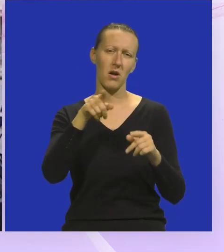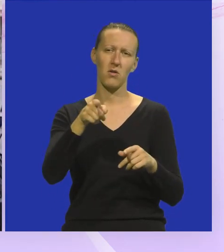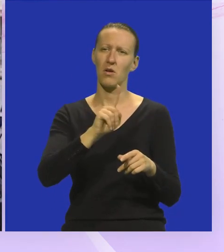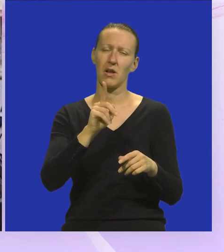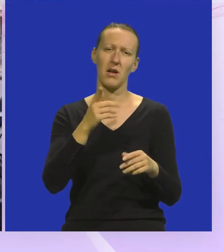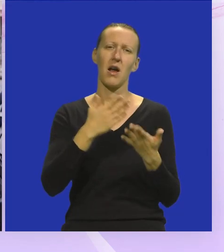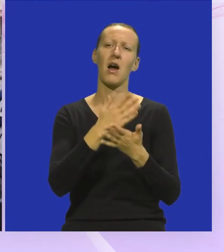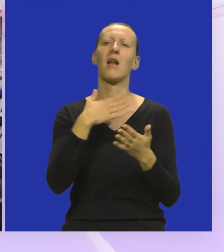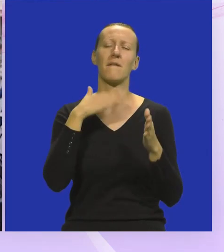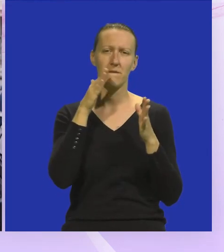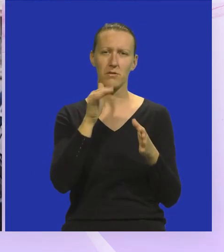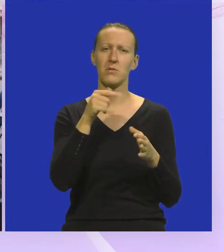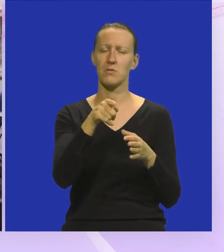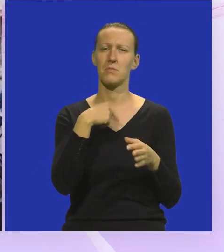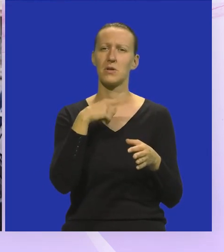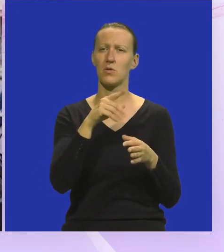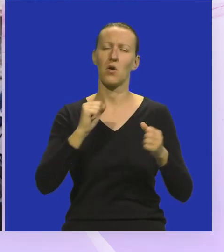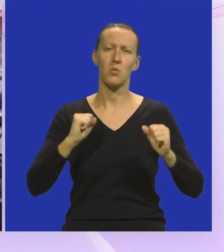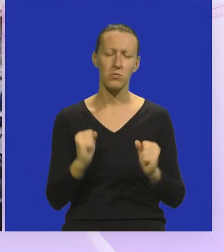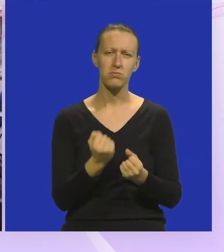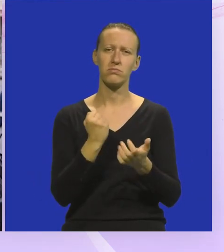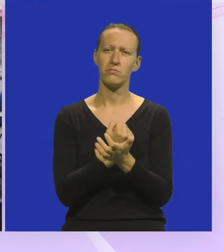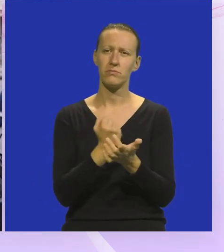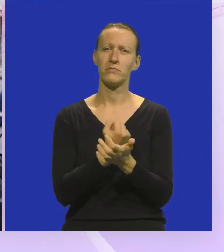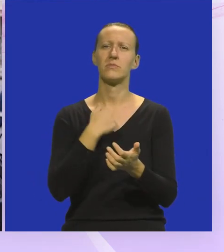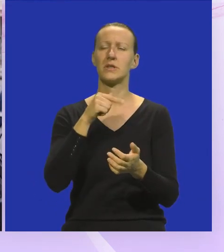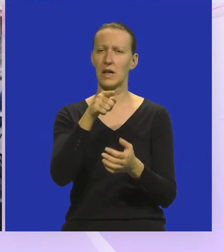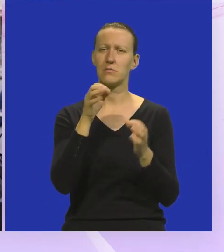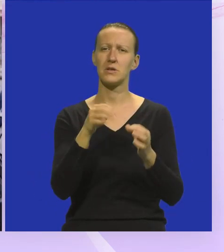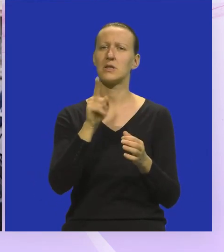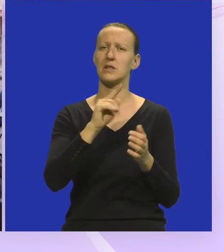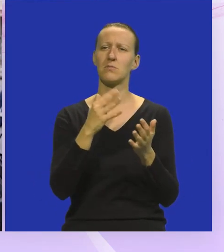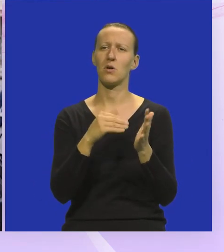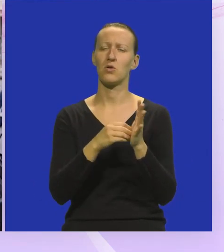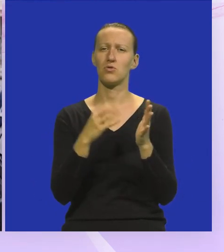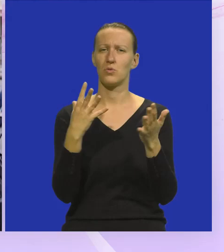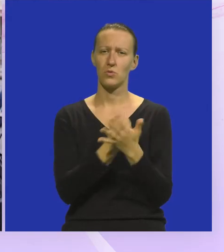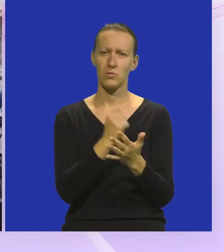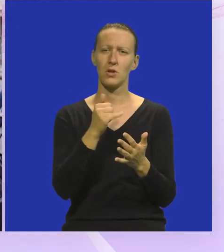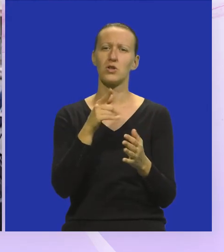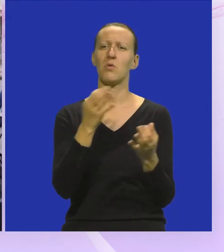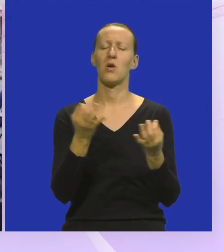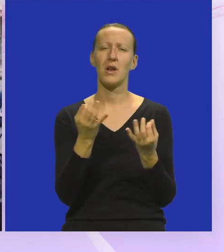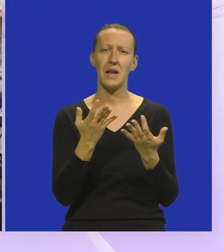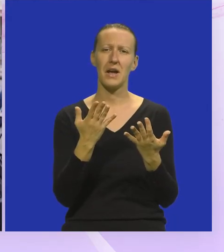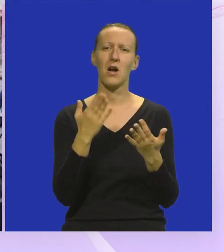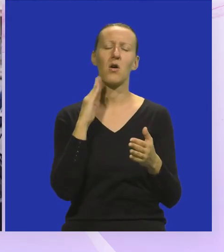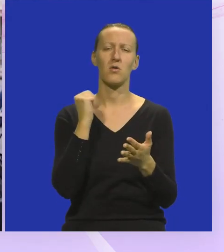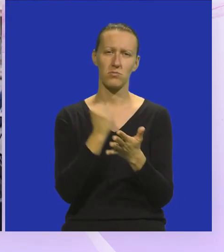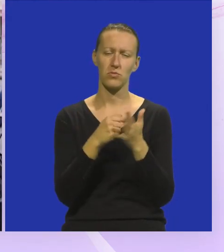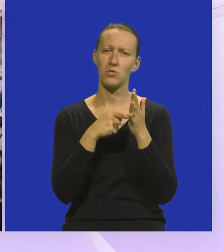neko ne, ali ja vjerujem da smo mi toliko uporni da ćemo sigurno i tamo gdje još nismo uspjeli da ćemo na neki način